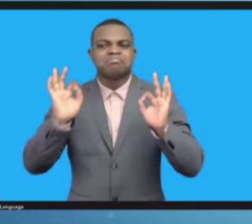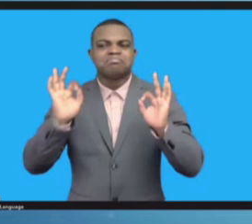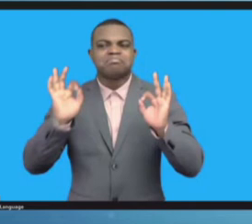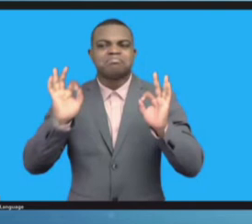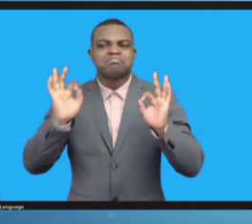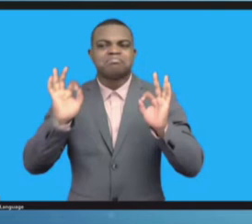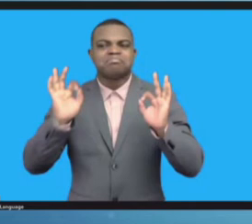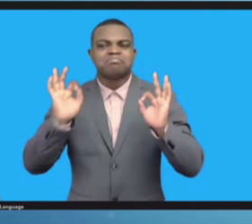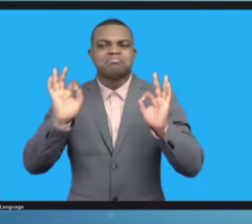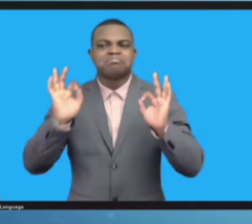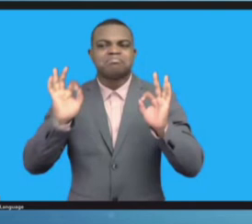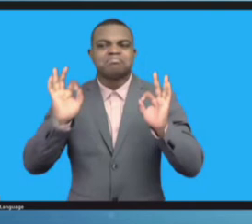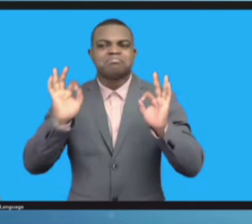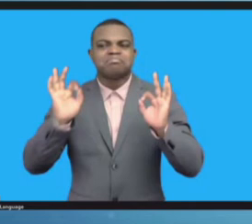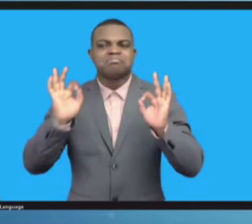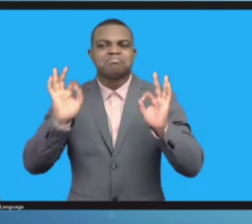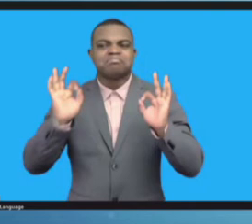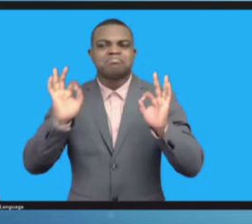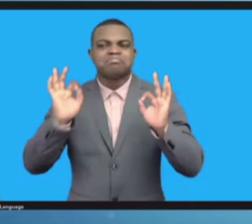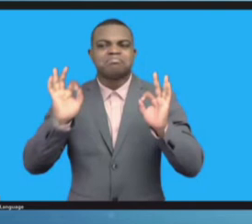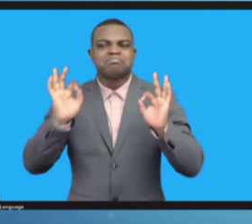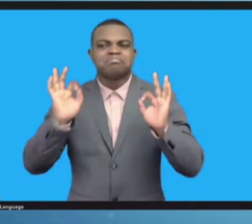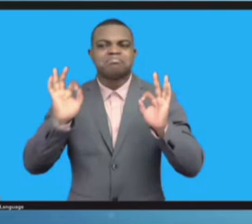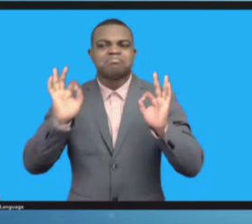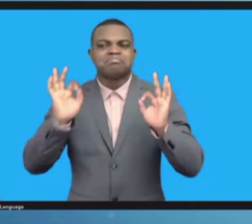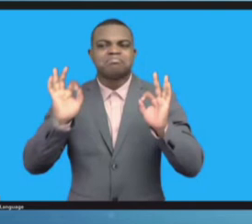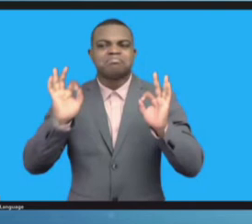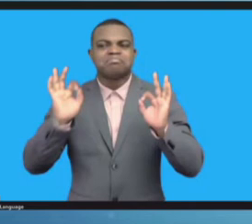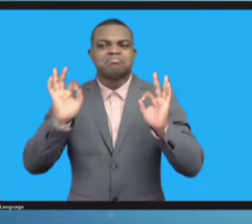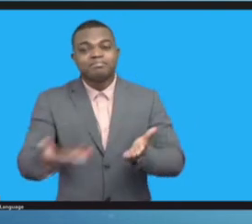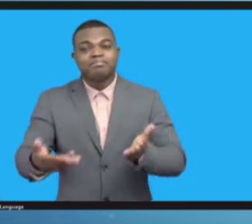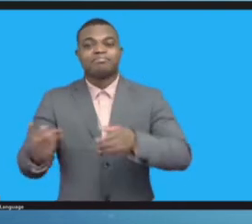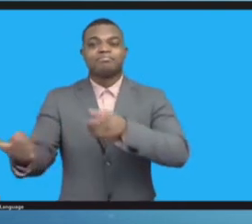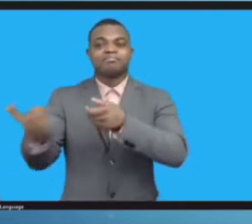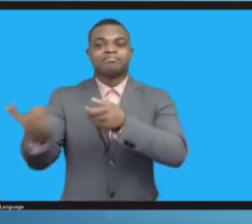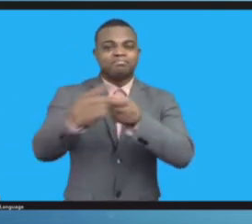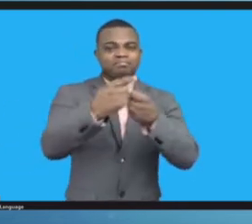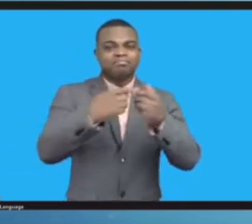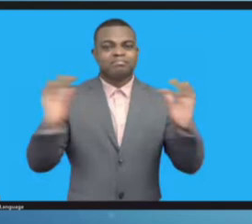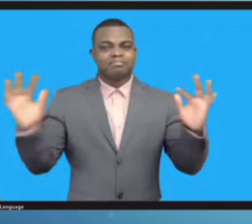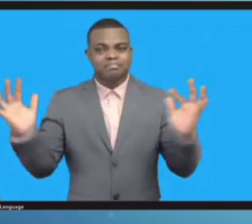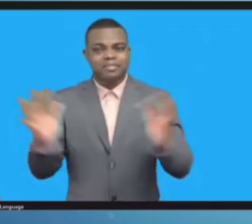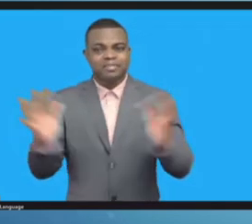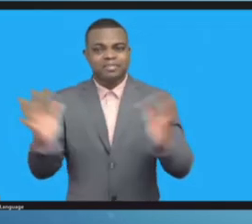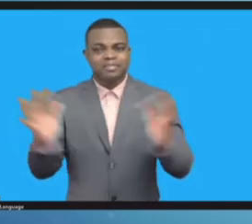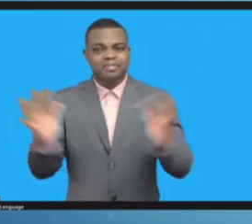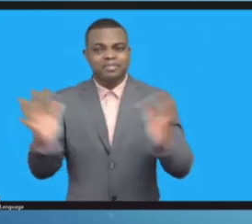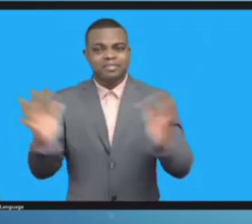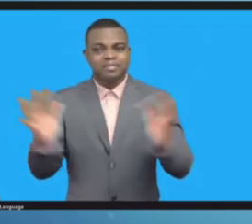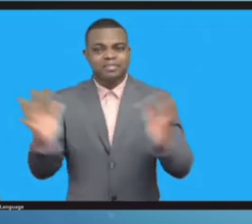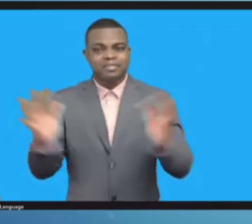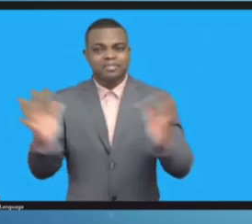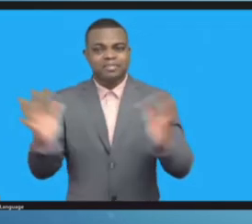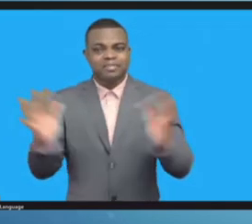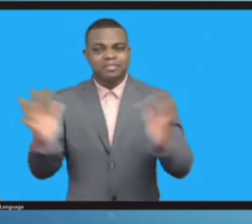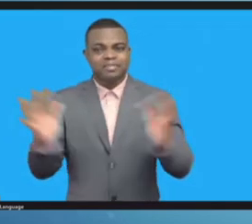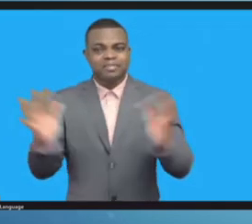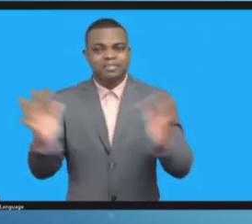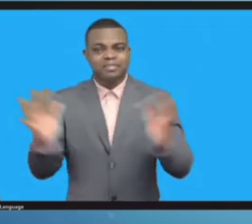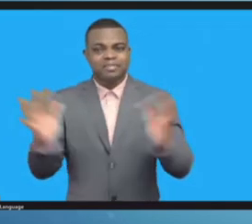الجلسة الافتاحية نود أن نرحب